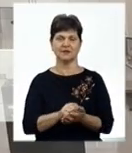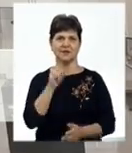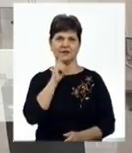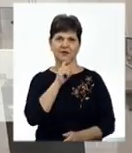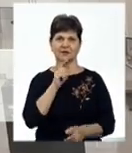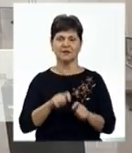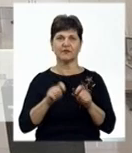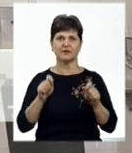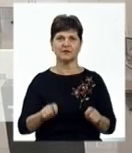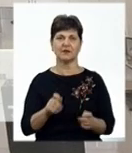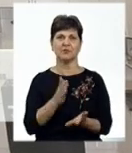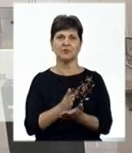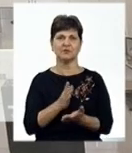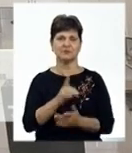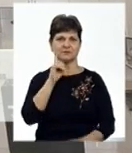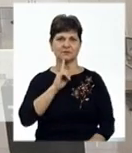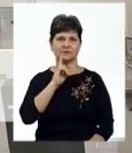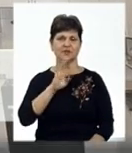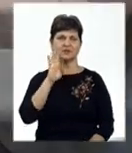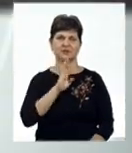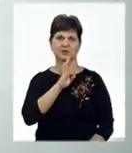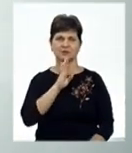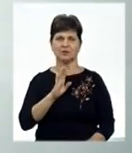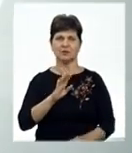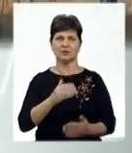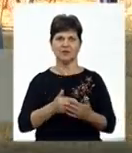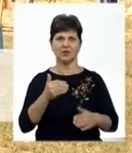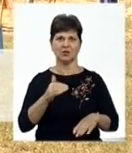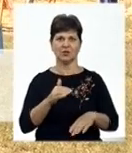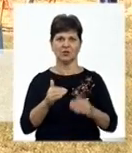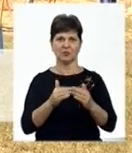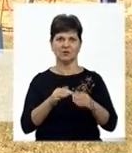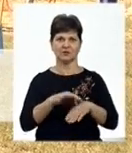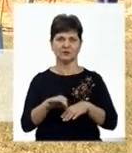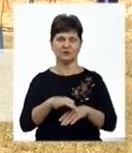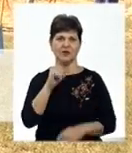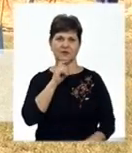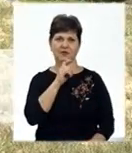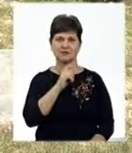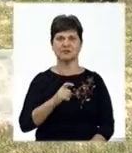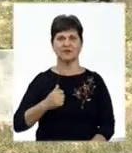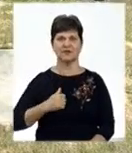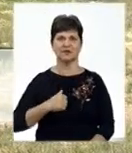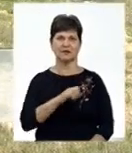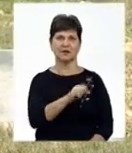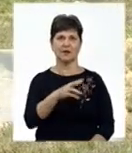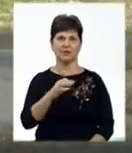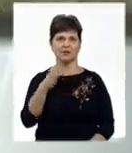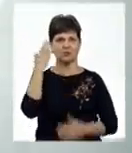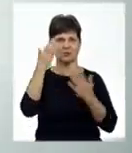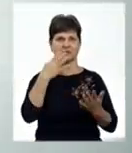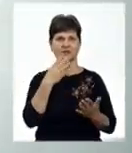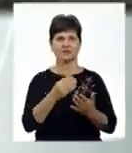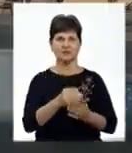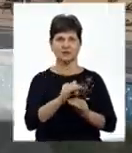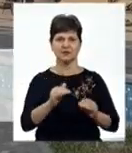для тимчасового перебування жінок, які потерпають від домашнього насилля. У Вінниці ветерани АТО організовують дозвілля для дітей своїх попротимів.